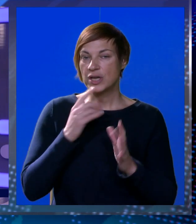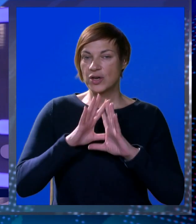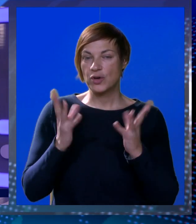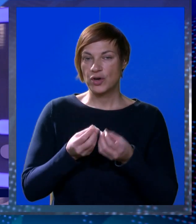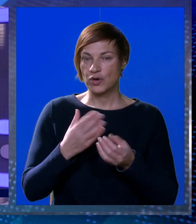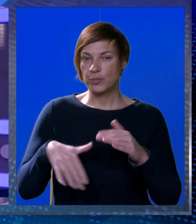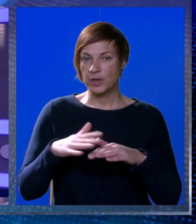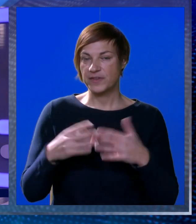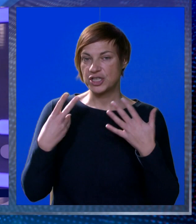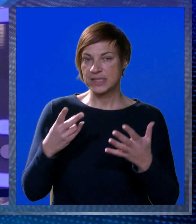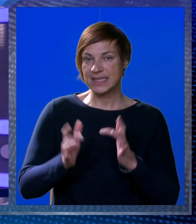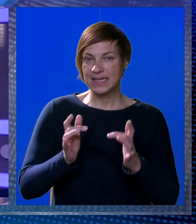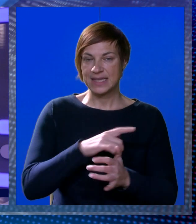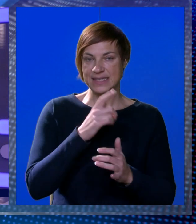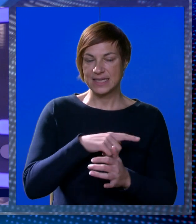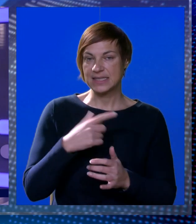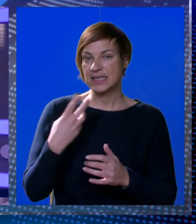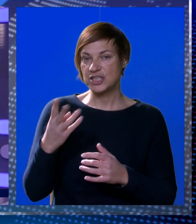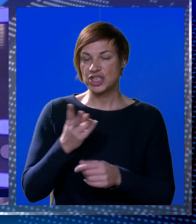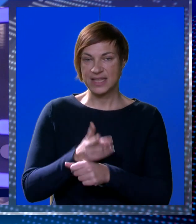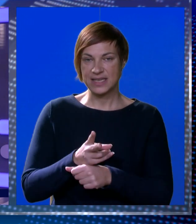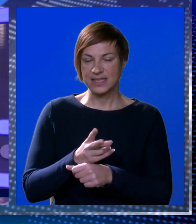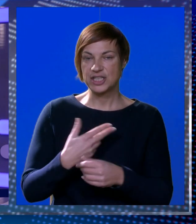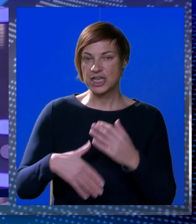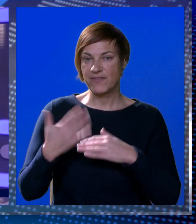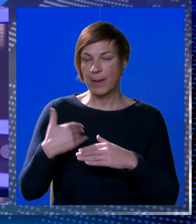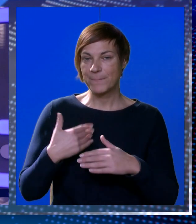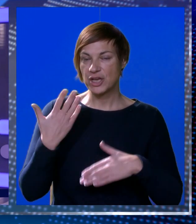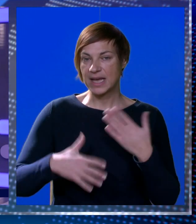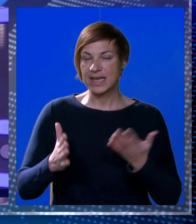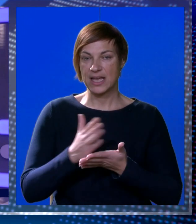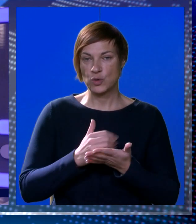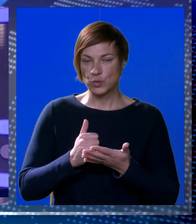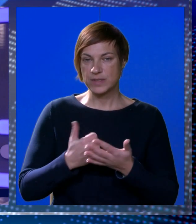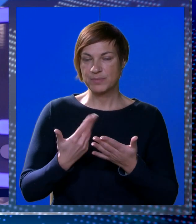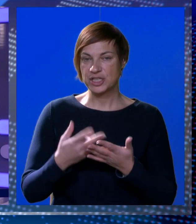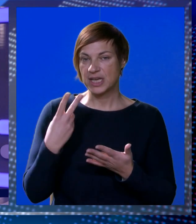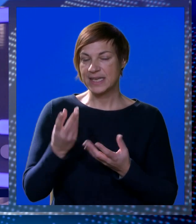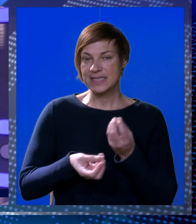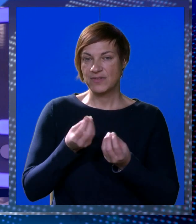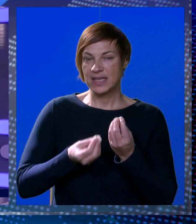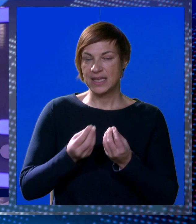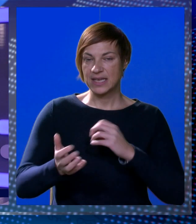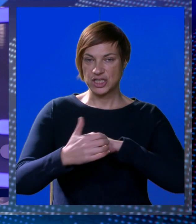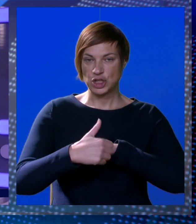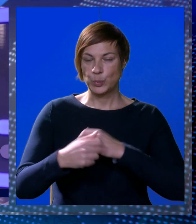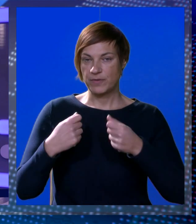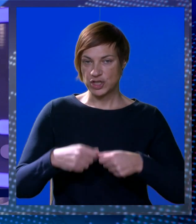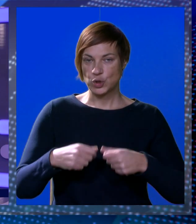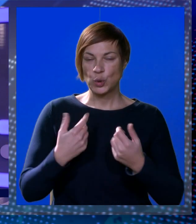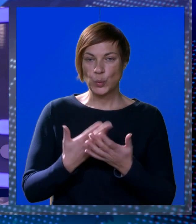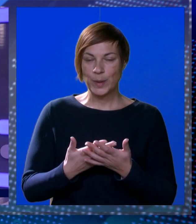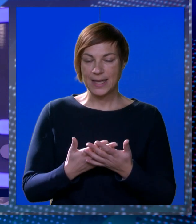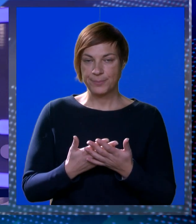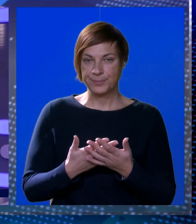turnir koji je okupio više od 70 natjecatelja iz četiri države, bio je na kraju uspješan i za dva igrača Dubrovačkog